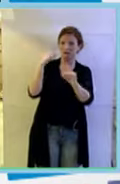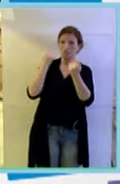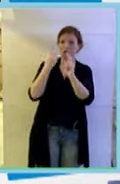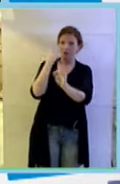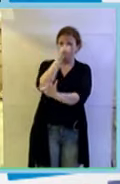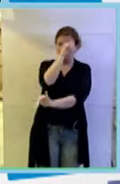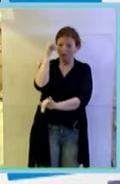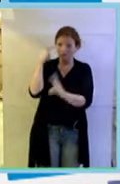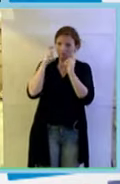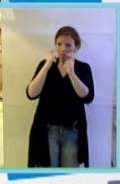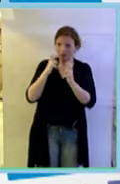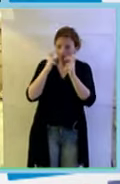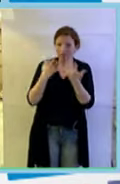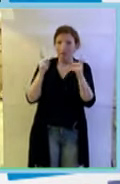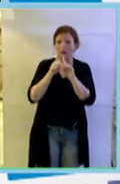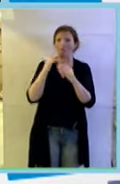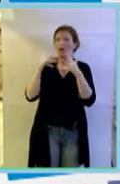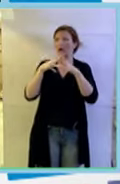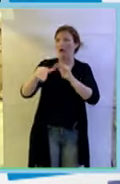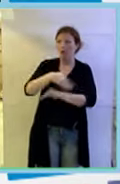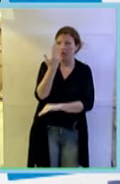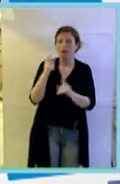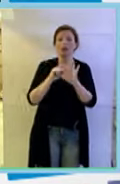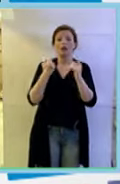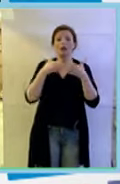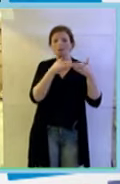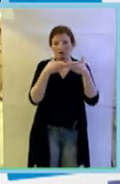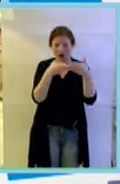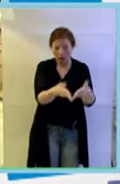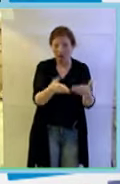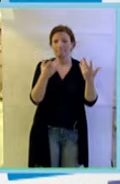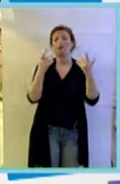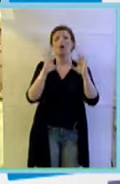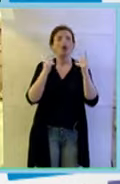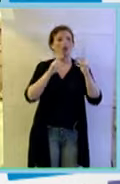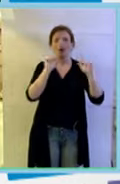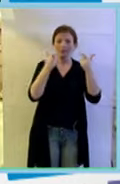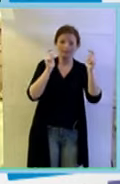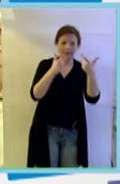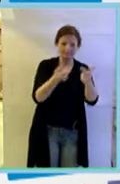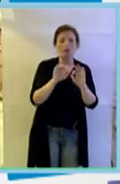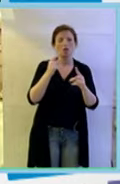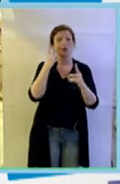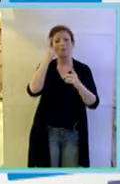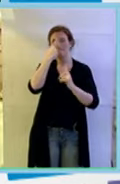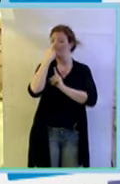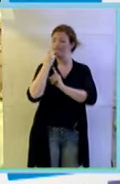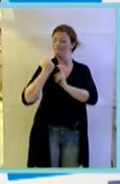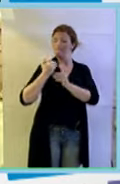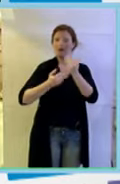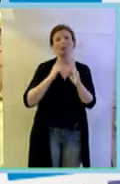fatto che sono andate in America con la nave non le facevano fare niente insomma la determinazione